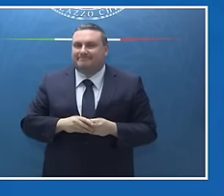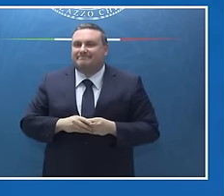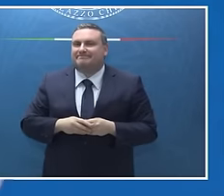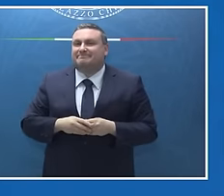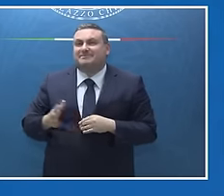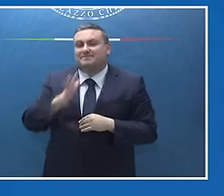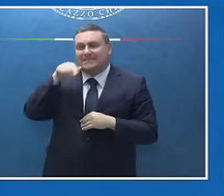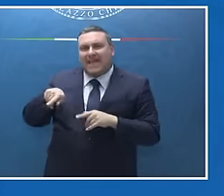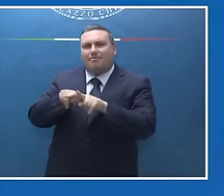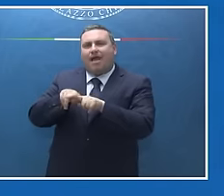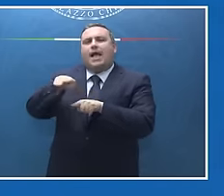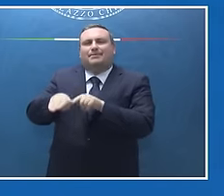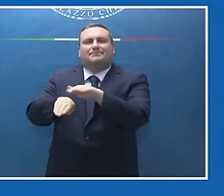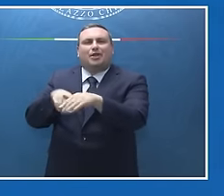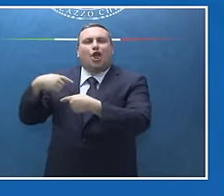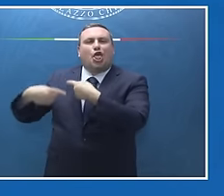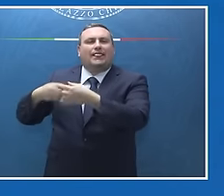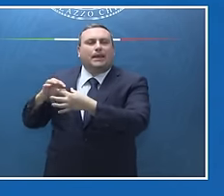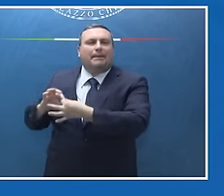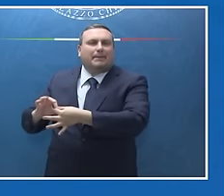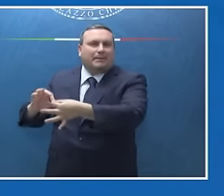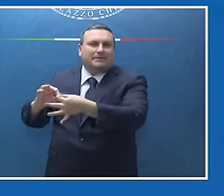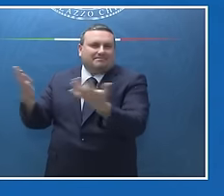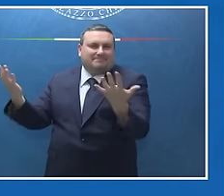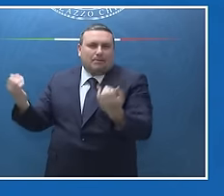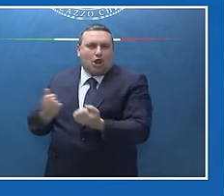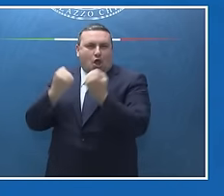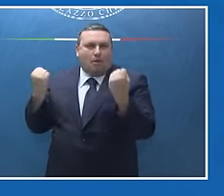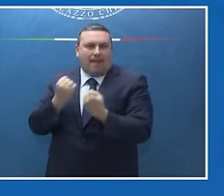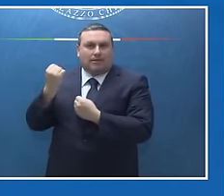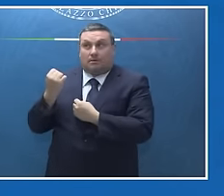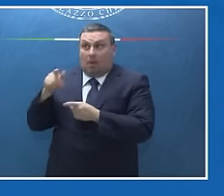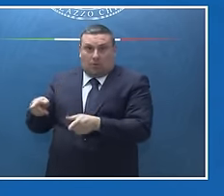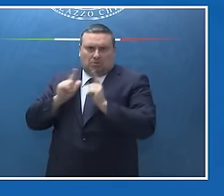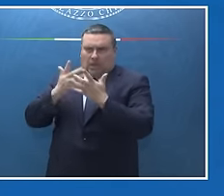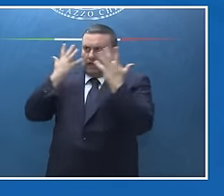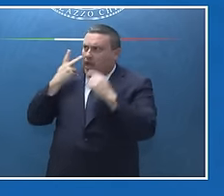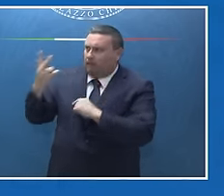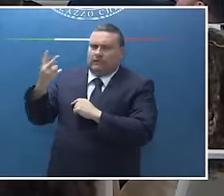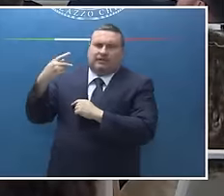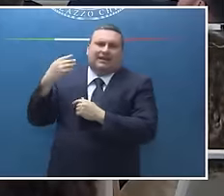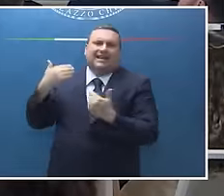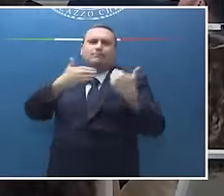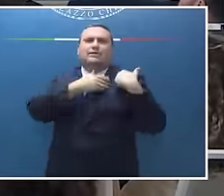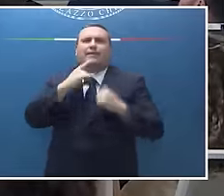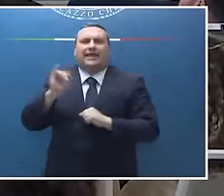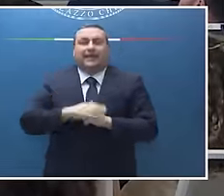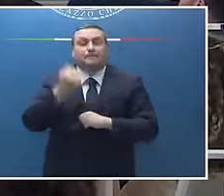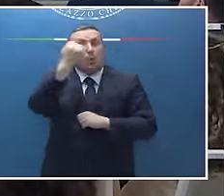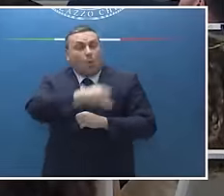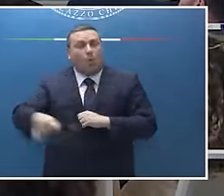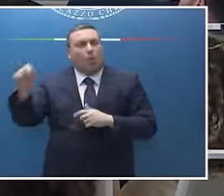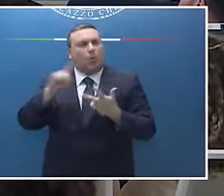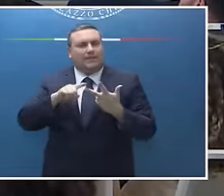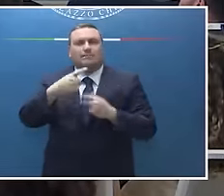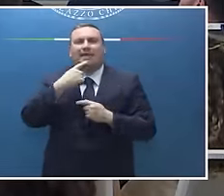diciamo, fare controinformazione su dove siano le responsabilità del conflitto. Grazie e concludiamo con un